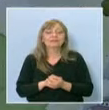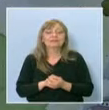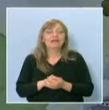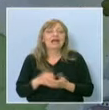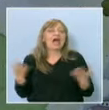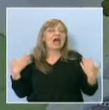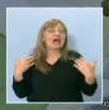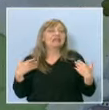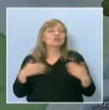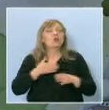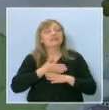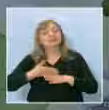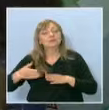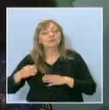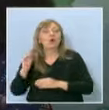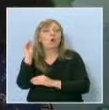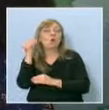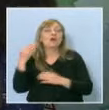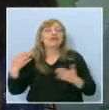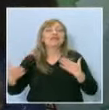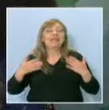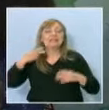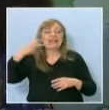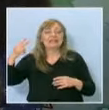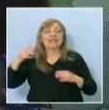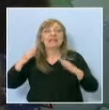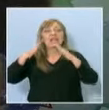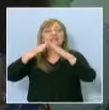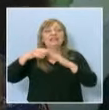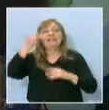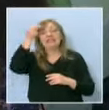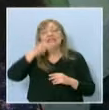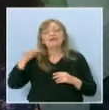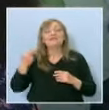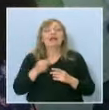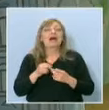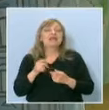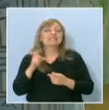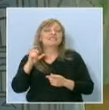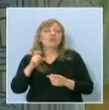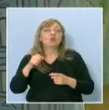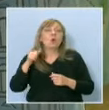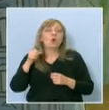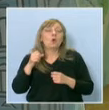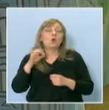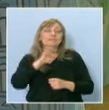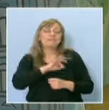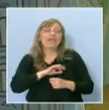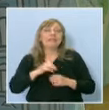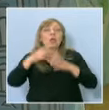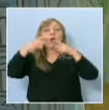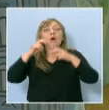Разходката продължава към Кукляния театър и катедралния храм Свето Успение в Огородично. Катедралата